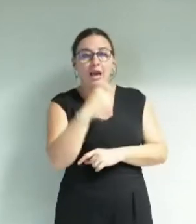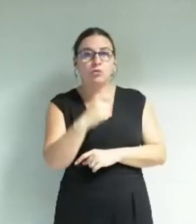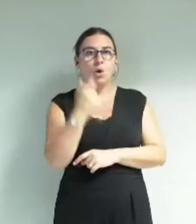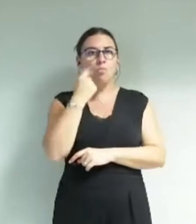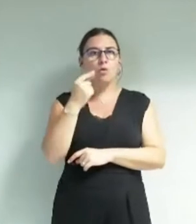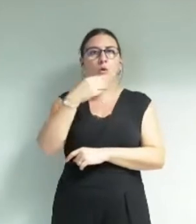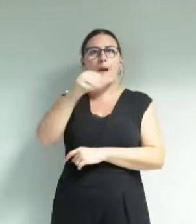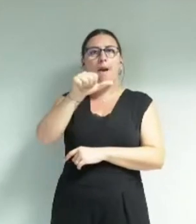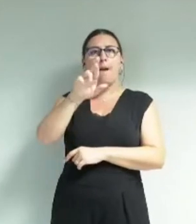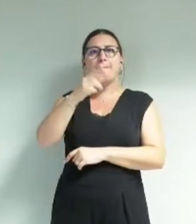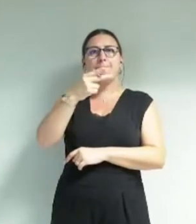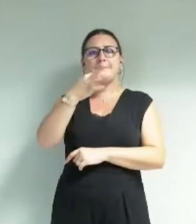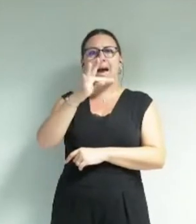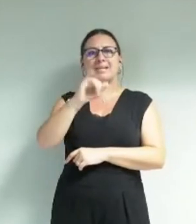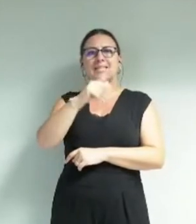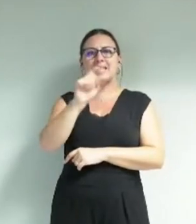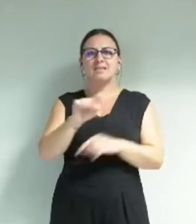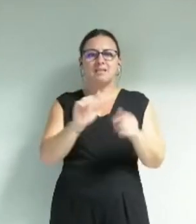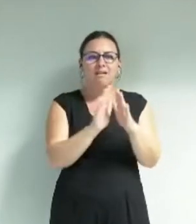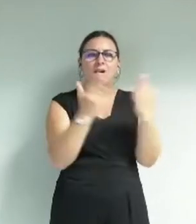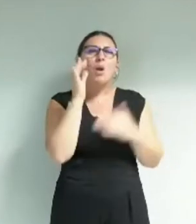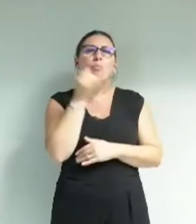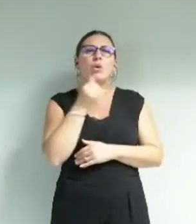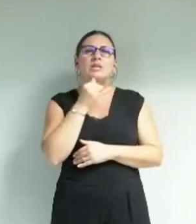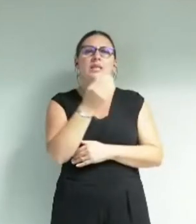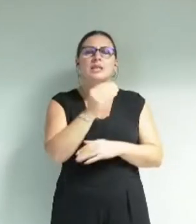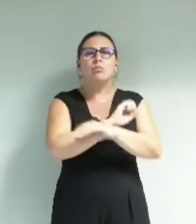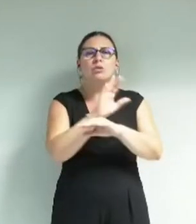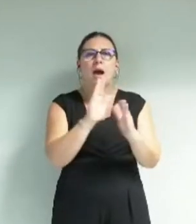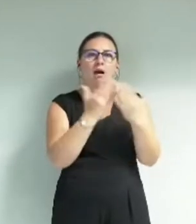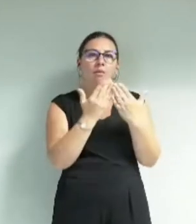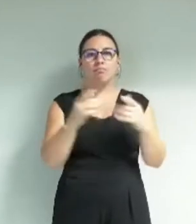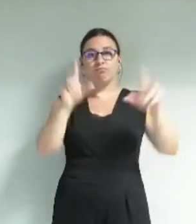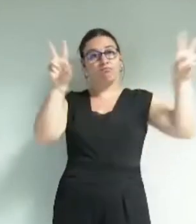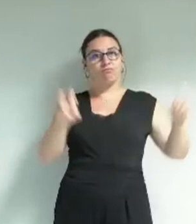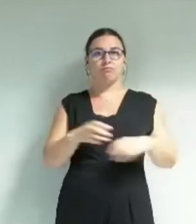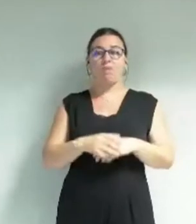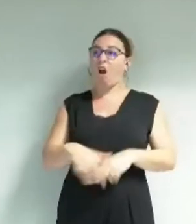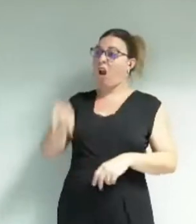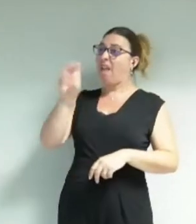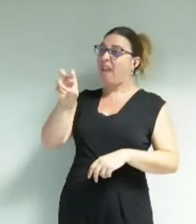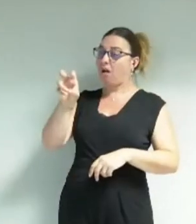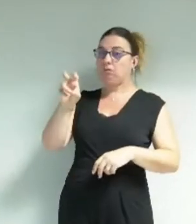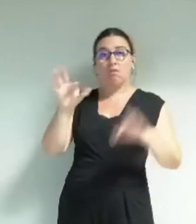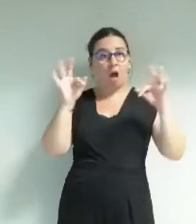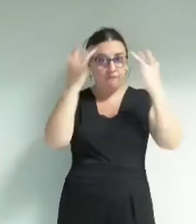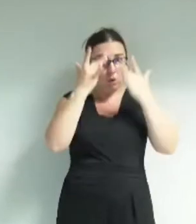Le Petit Beltin, avec son titre, concrètement, « Verts, ils n'y connaissent pas grand-chose en politique culturelle ».